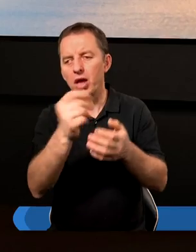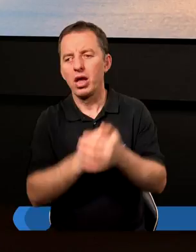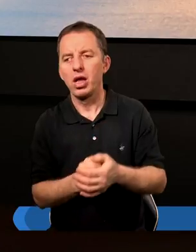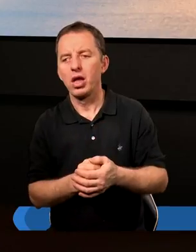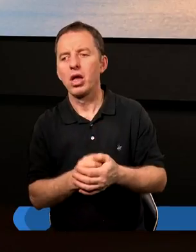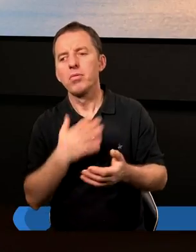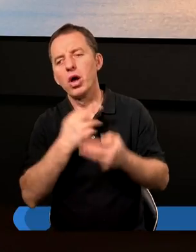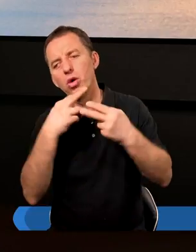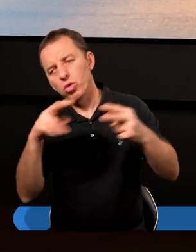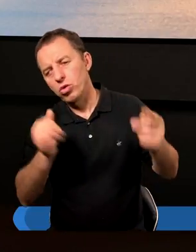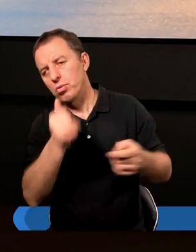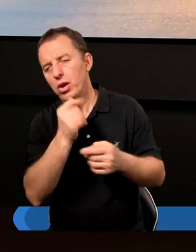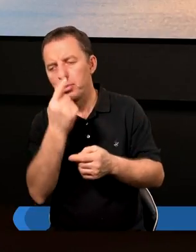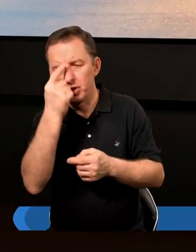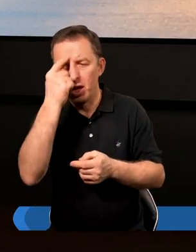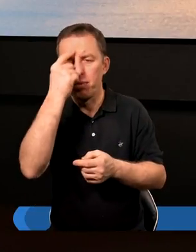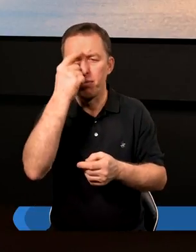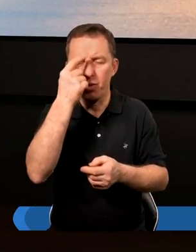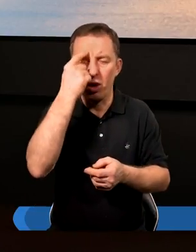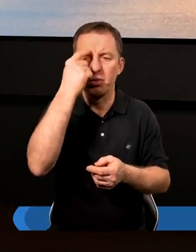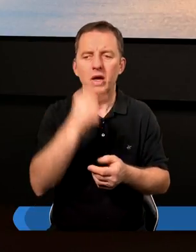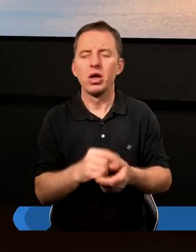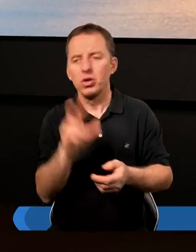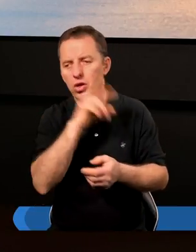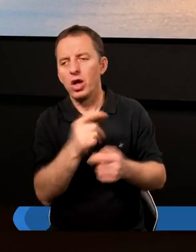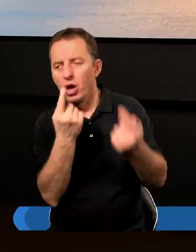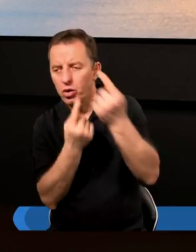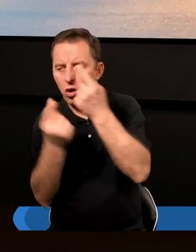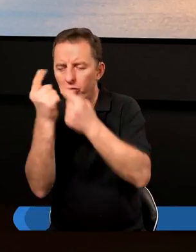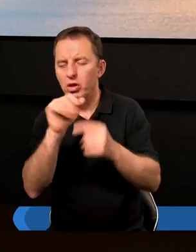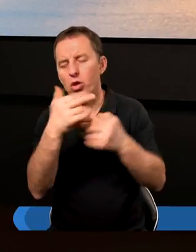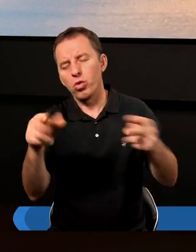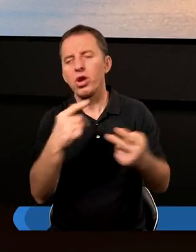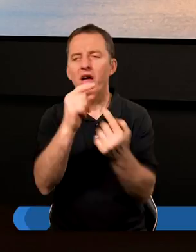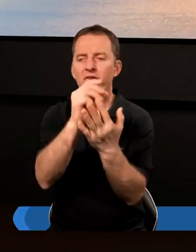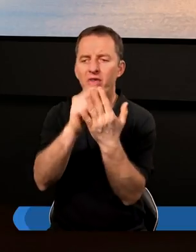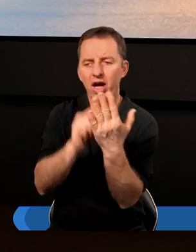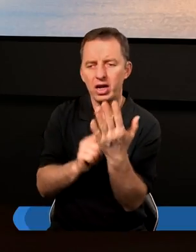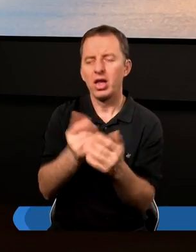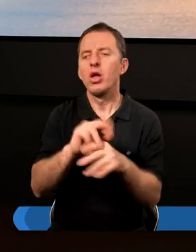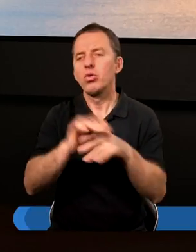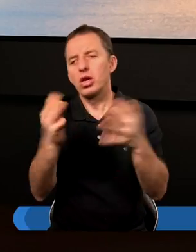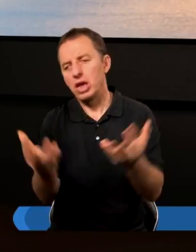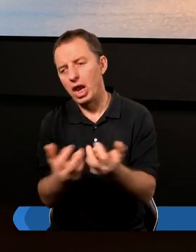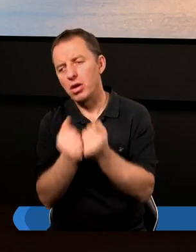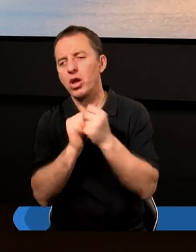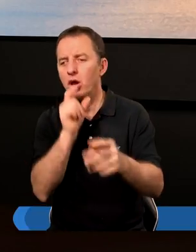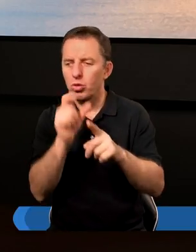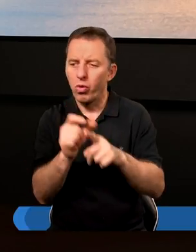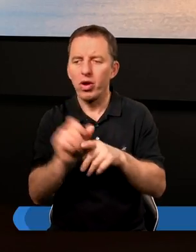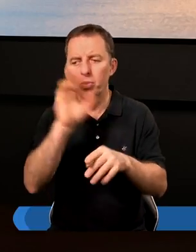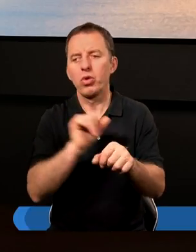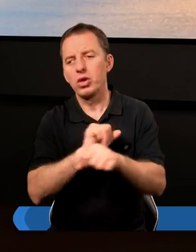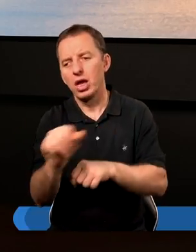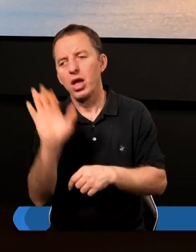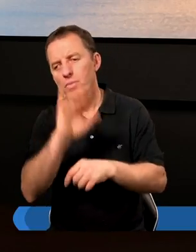Ale Bóg nam na różne sposoby próbuje o sobie przypomnieć. Zobaczcie, kiedy rozważamy te różne wersety, znaleźlibyśmy między innymi takie słowa,